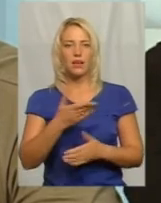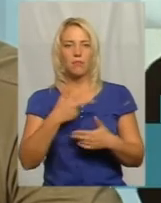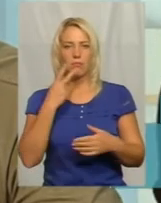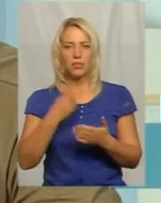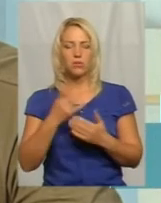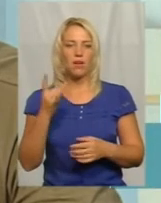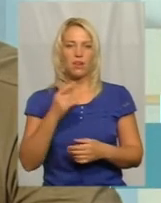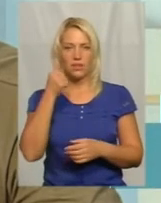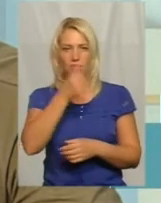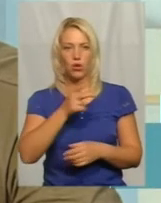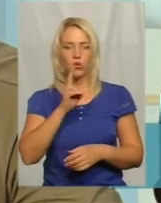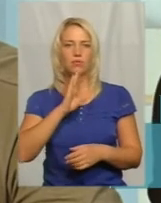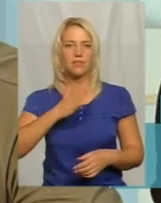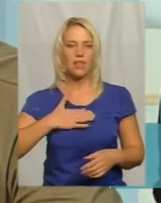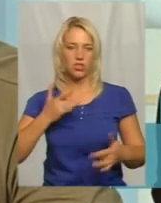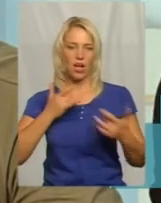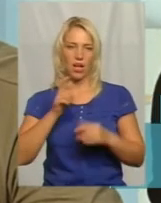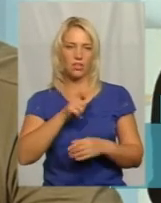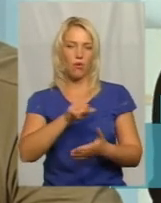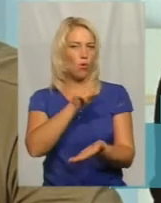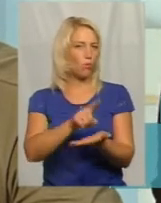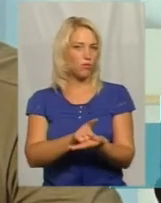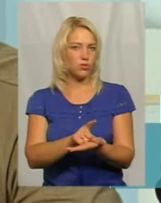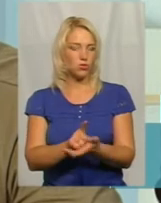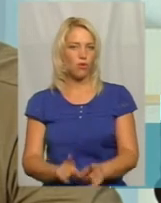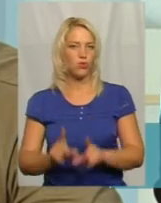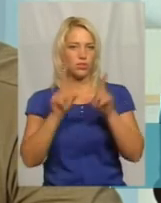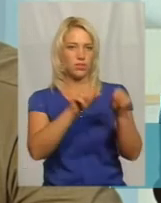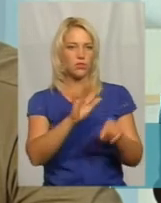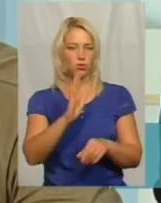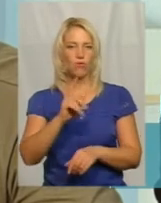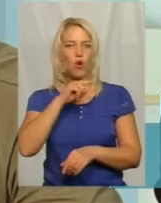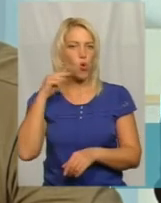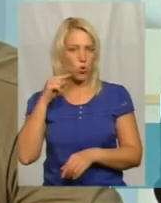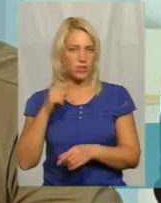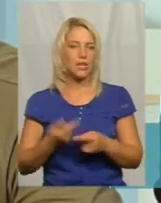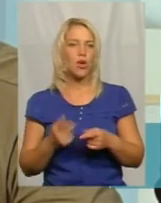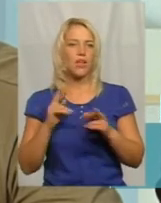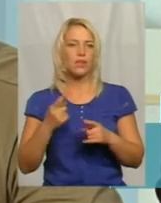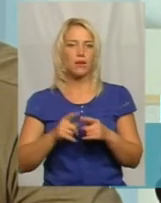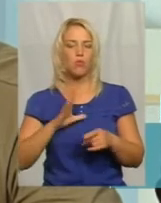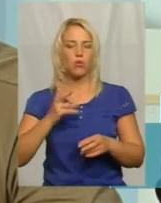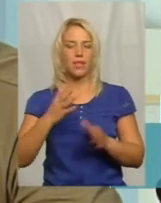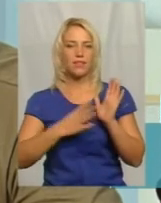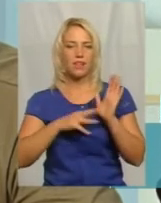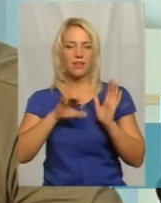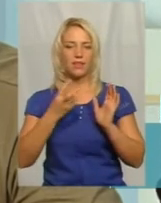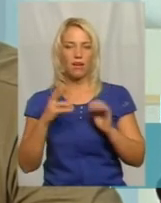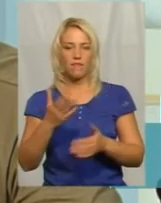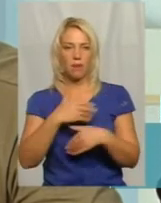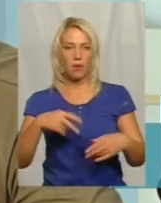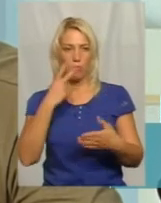раз на рік хтось з наших артистів обов'язково з'їздить у Росію. Як це було на 9 травня, ми побачили